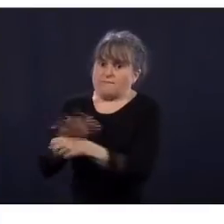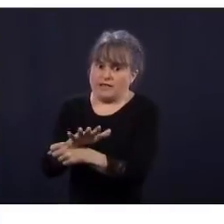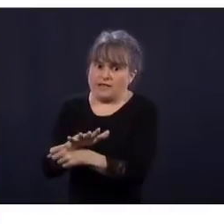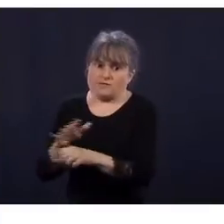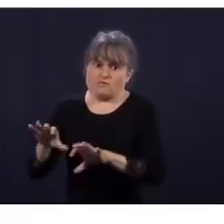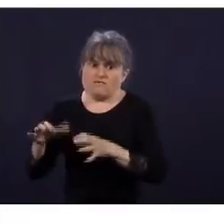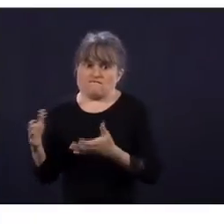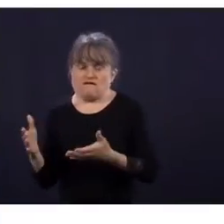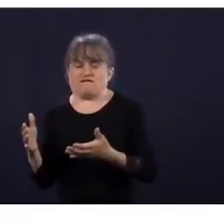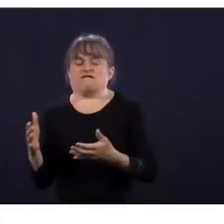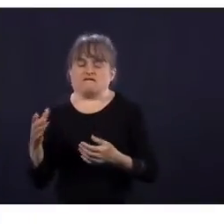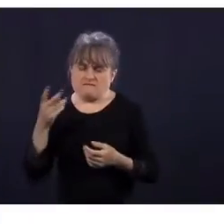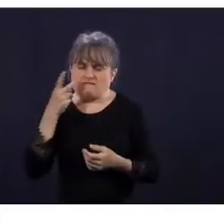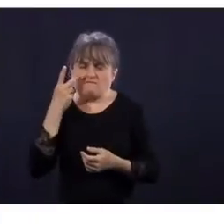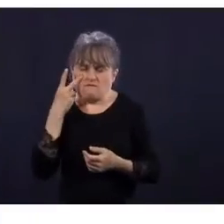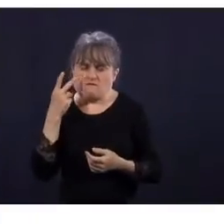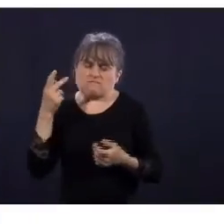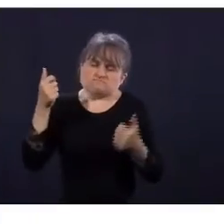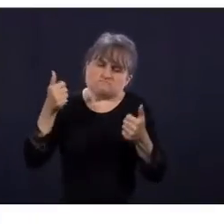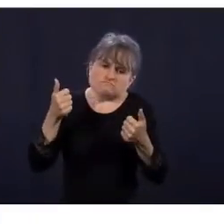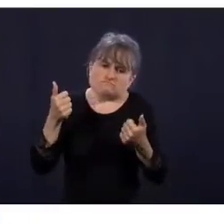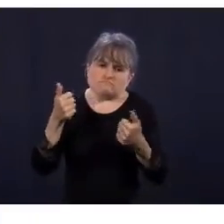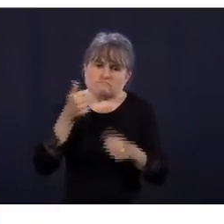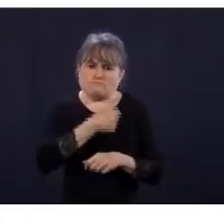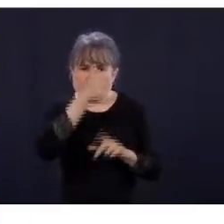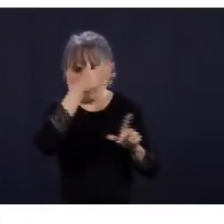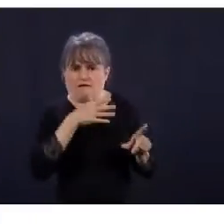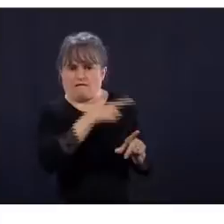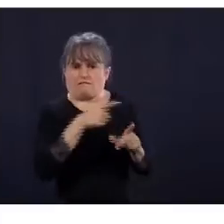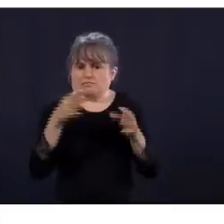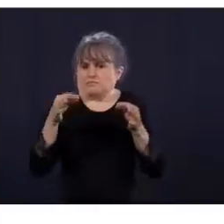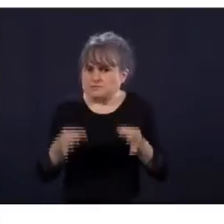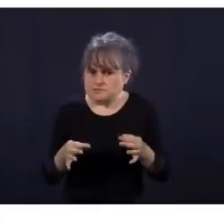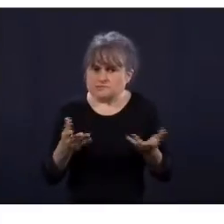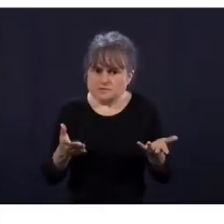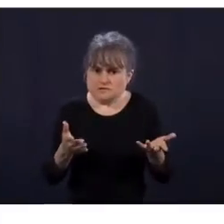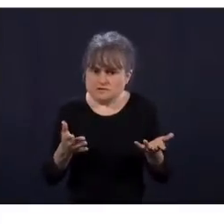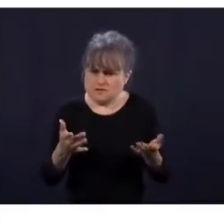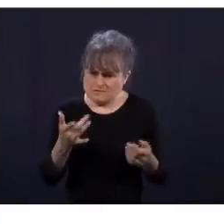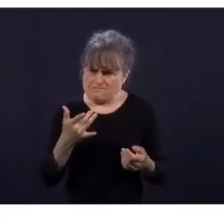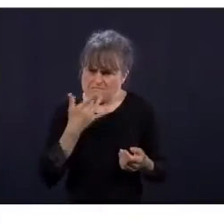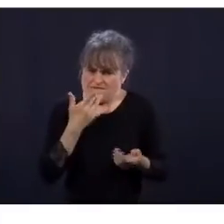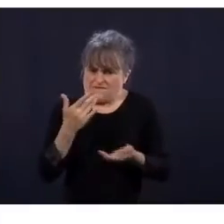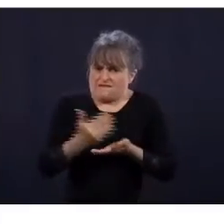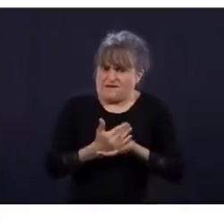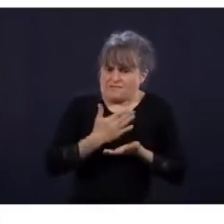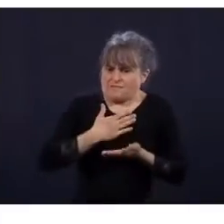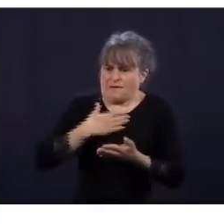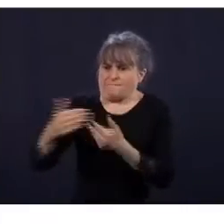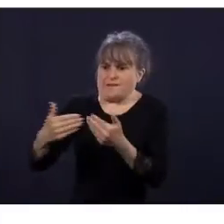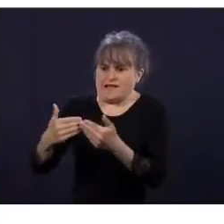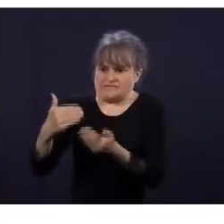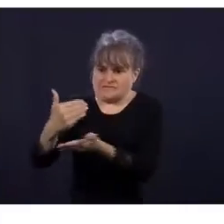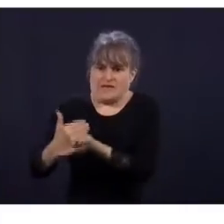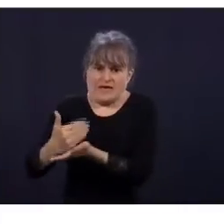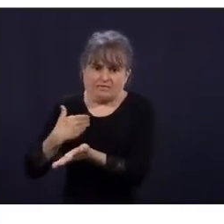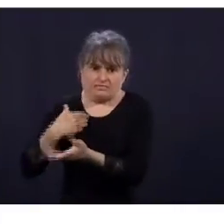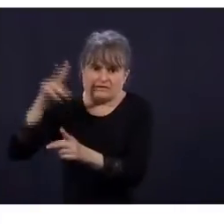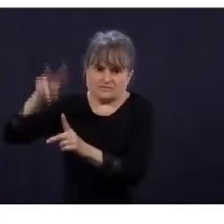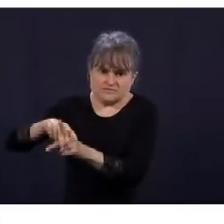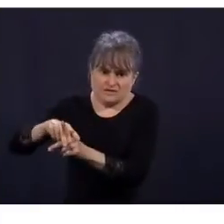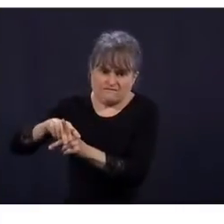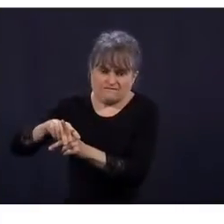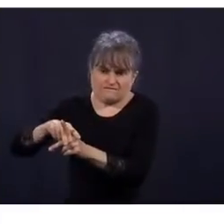fait référence tout à l'heure. Il y a des maires, là, comme des citoyens qui s'inquiètent de la réouverture de leur région, de l'arrivée